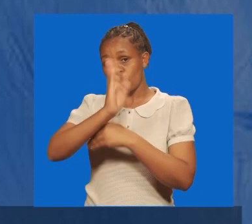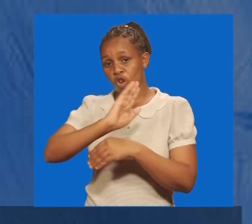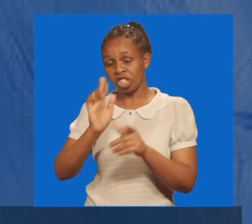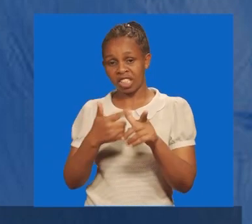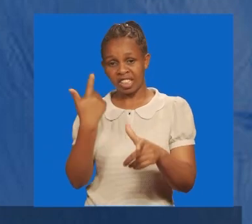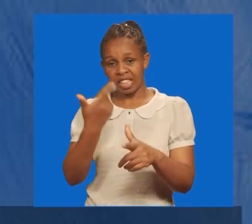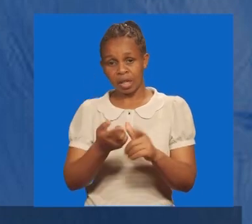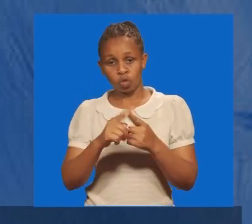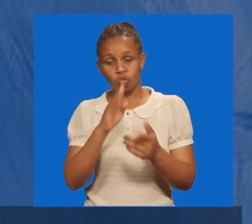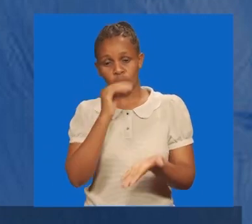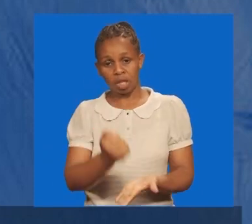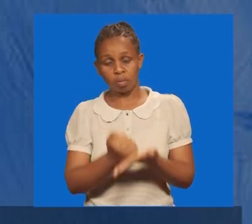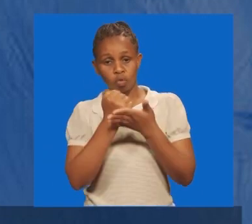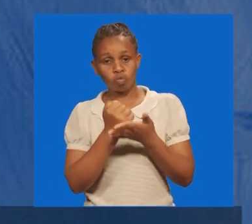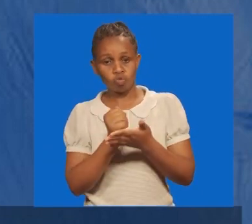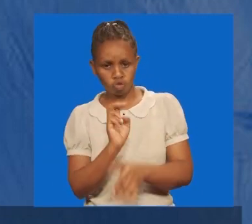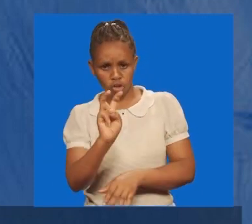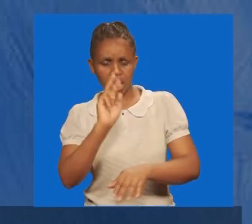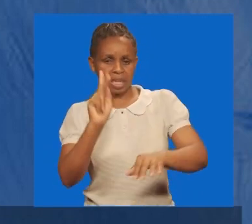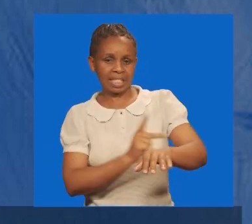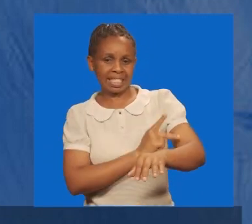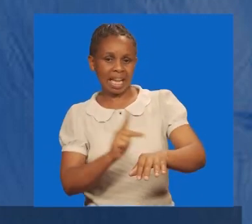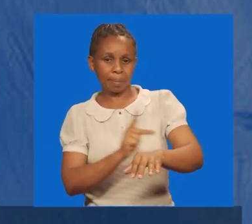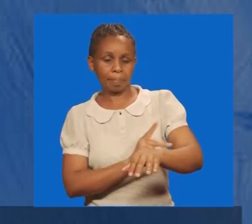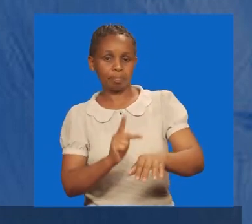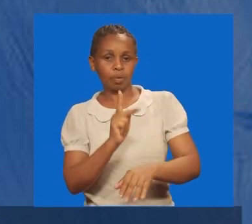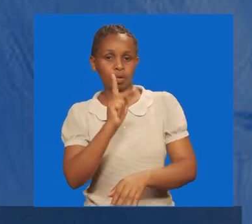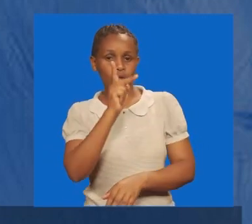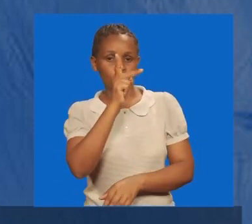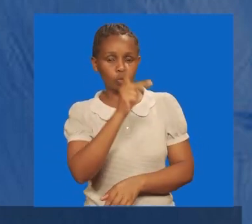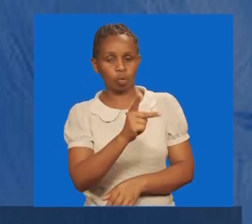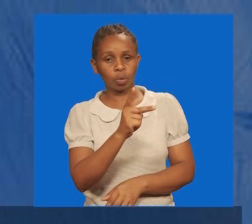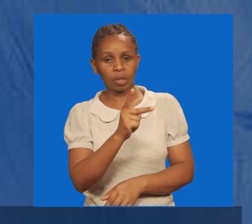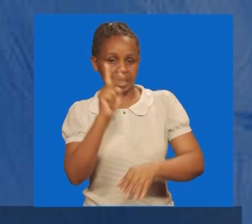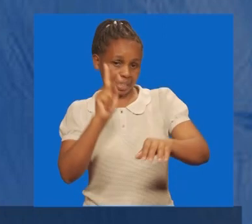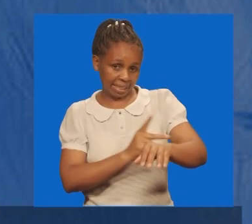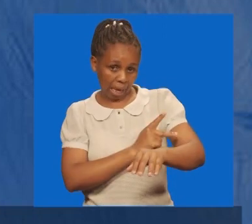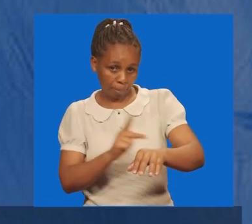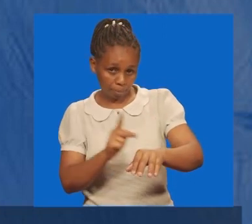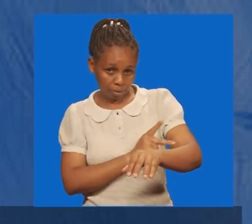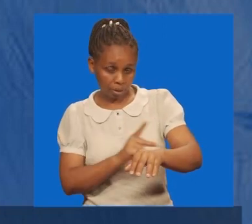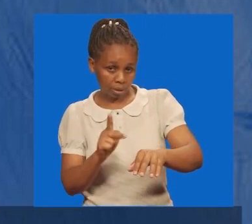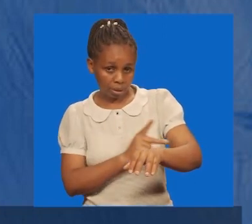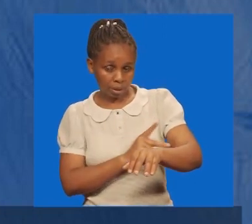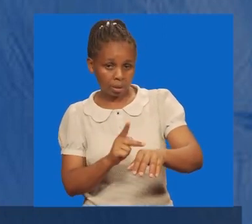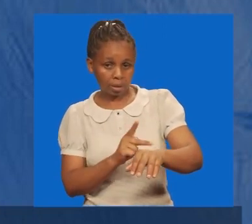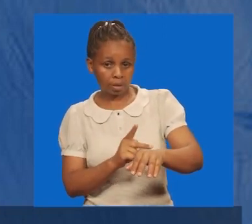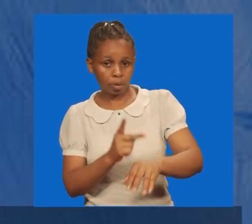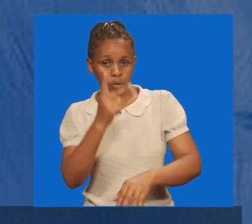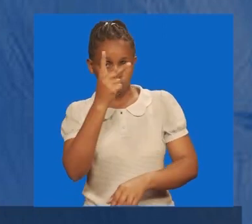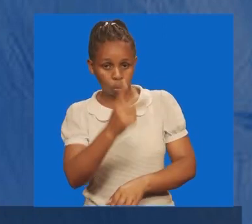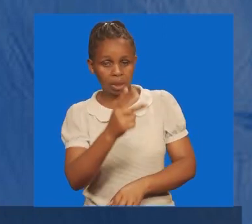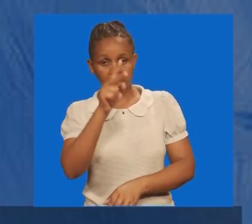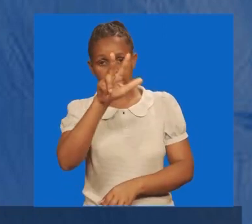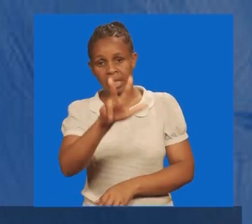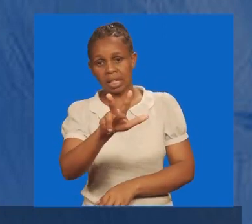Kiangalia zaburi, 20 na, zaburi, 20 na